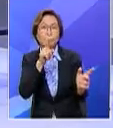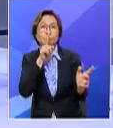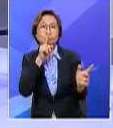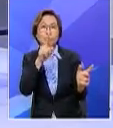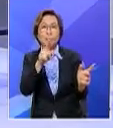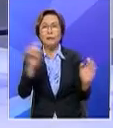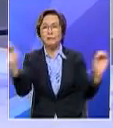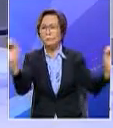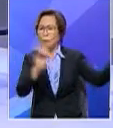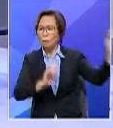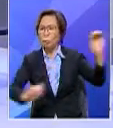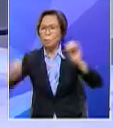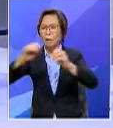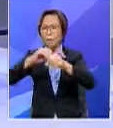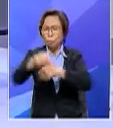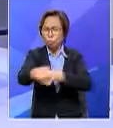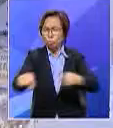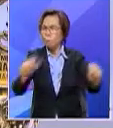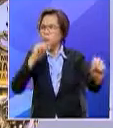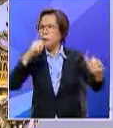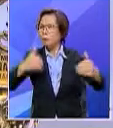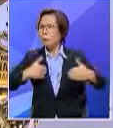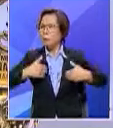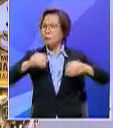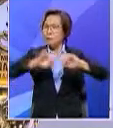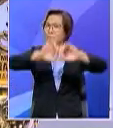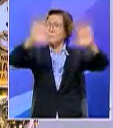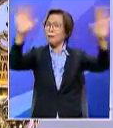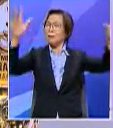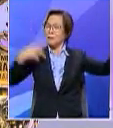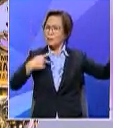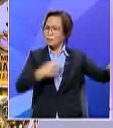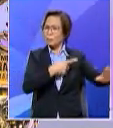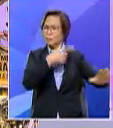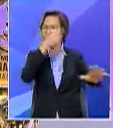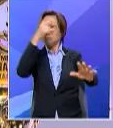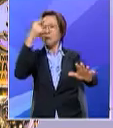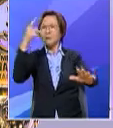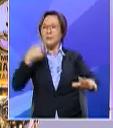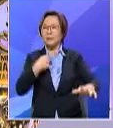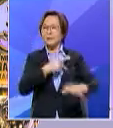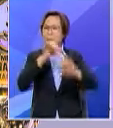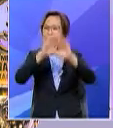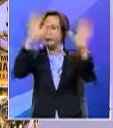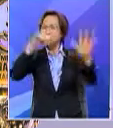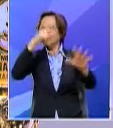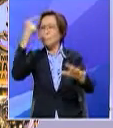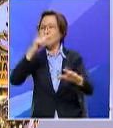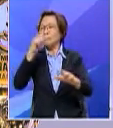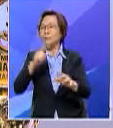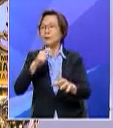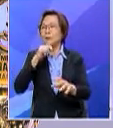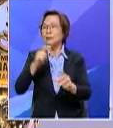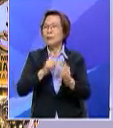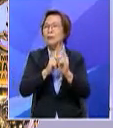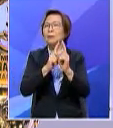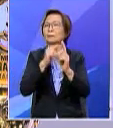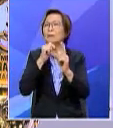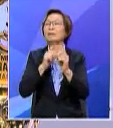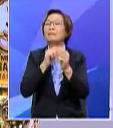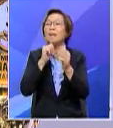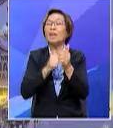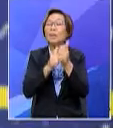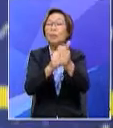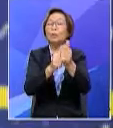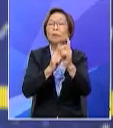tak ada orang dalam studio ini kena jelas juga nanti kita kena tembak sebab tak ikut SOP betul